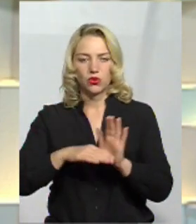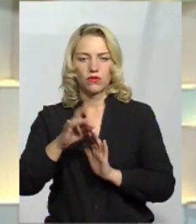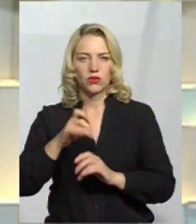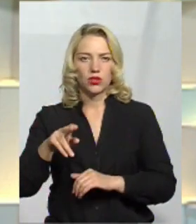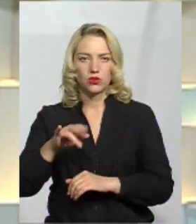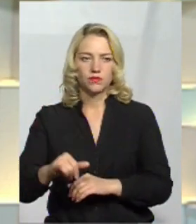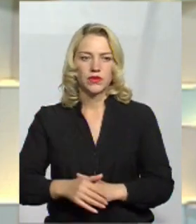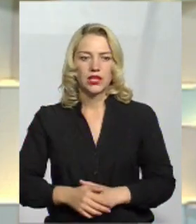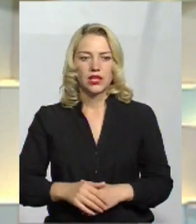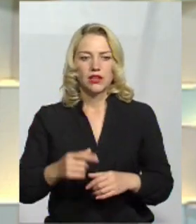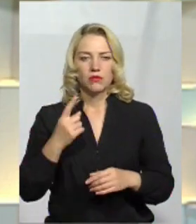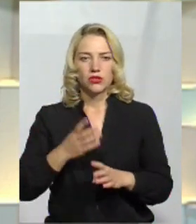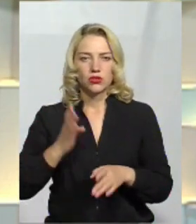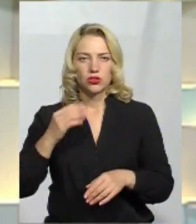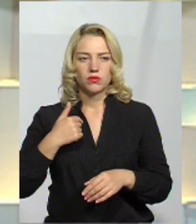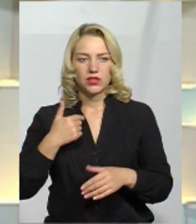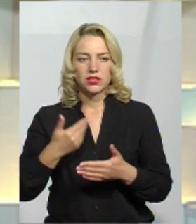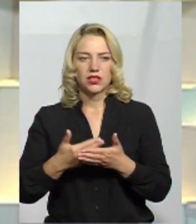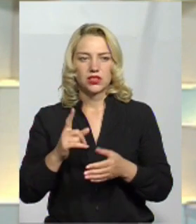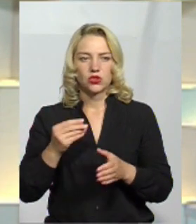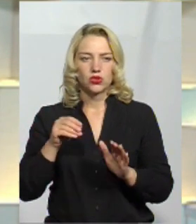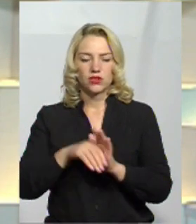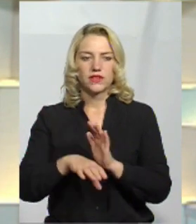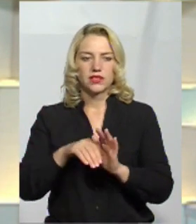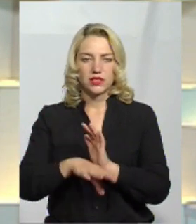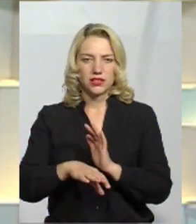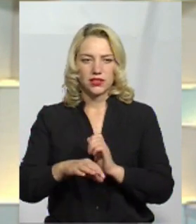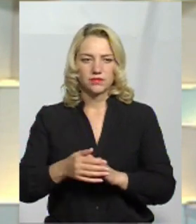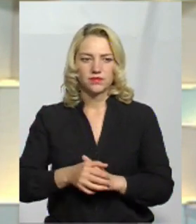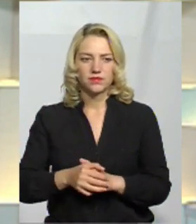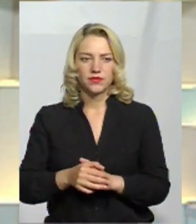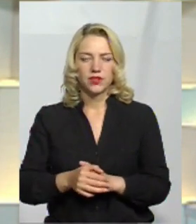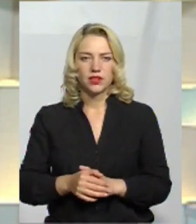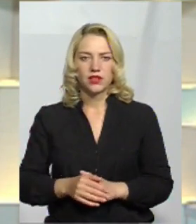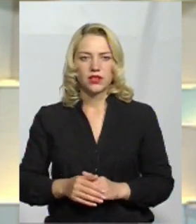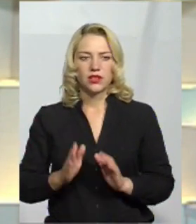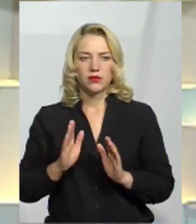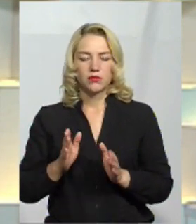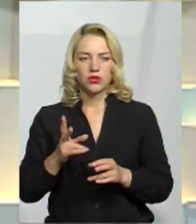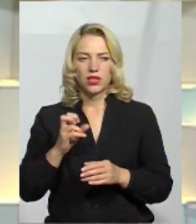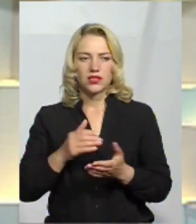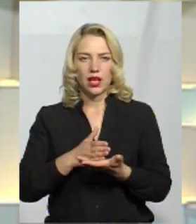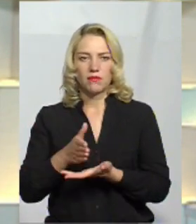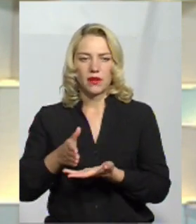підкоригуєте? В першу чергу, мені здається, що інвестиції йдуть не за напрямку.